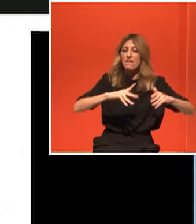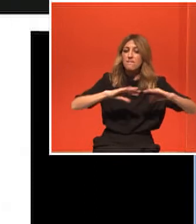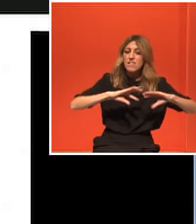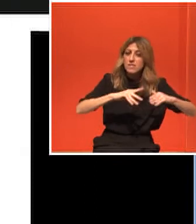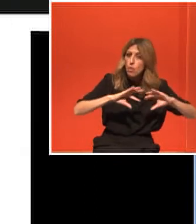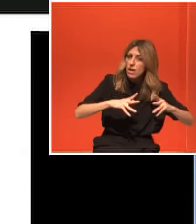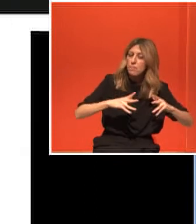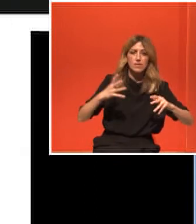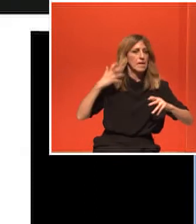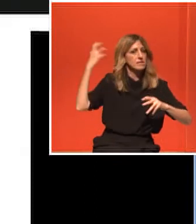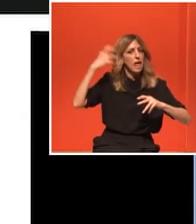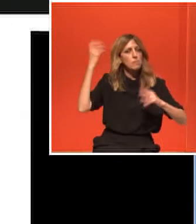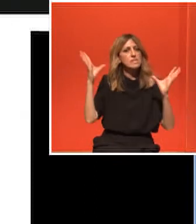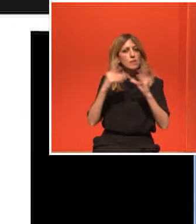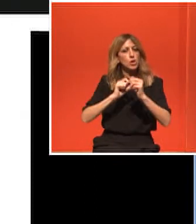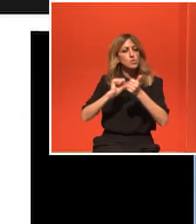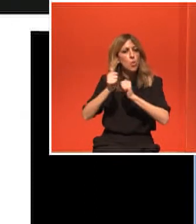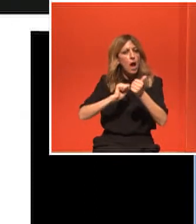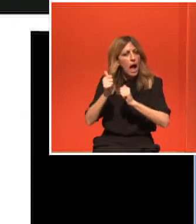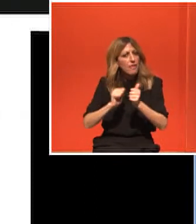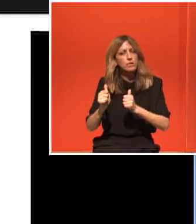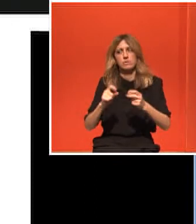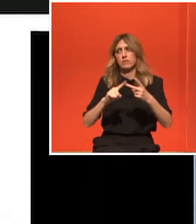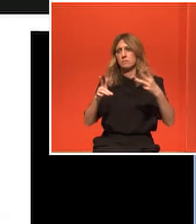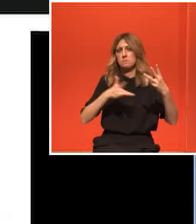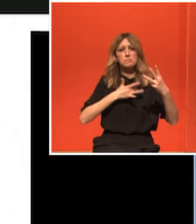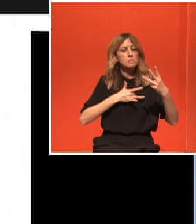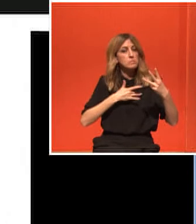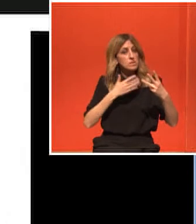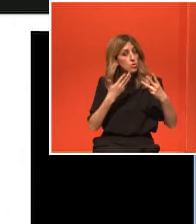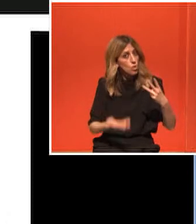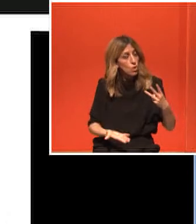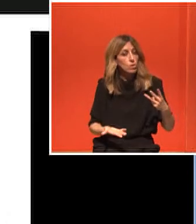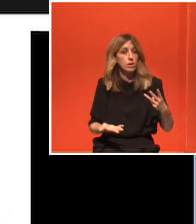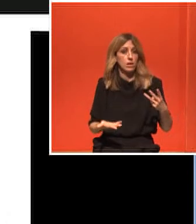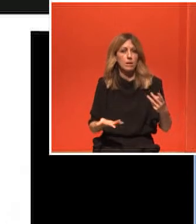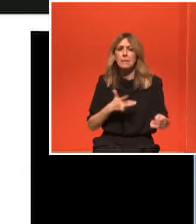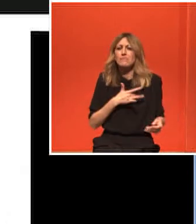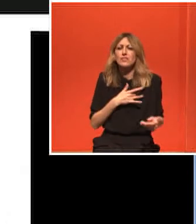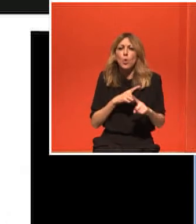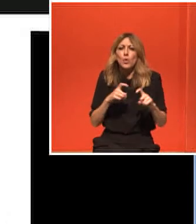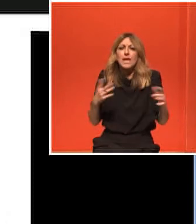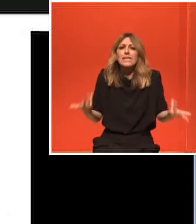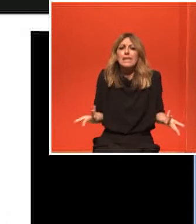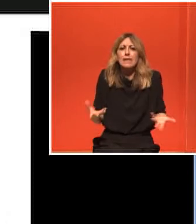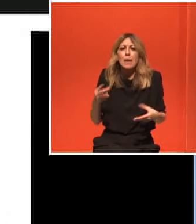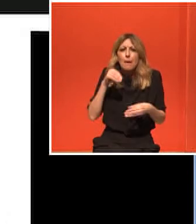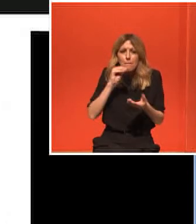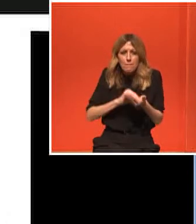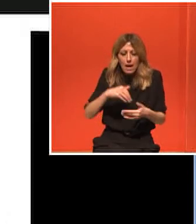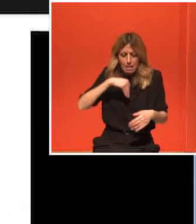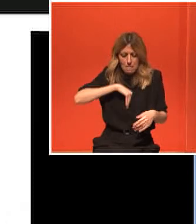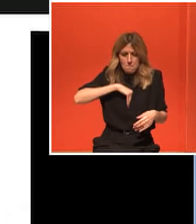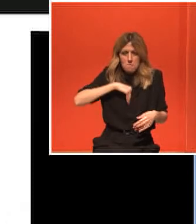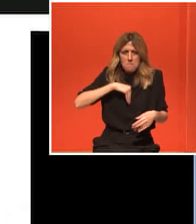πλέον αποτελέσματα οι ψυχολόγοι. Γιατί και η ψυχολογία τι είναι. Είναι μηχανισμοί με